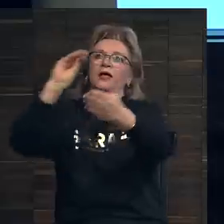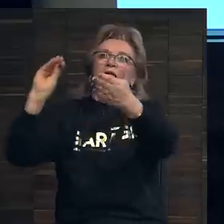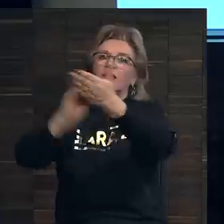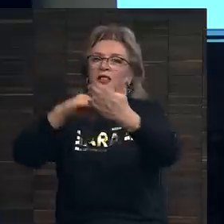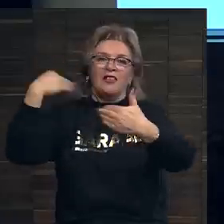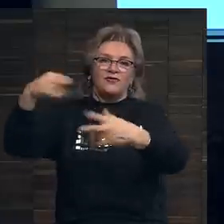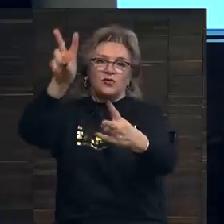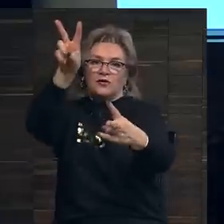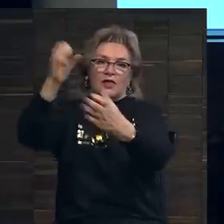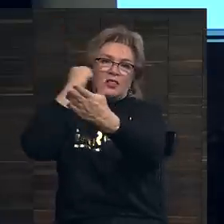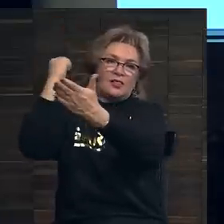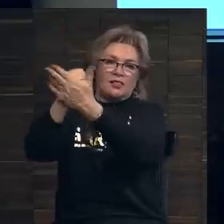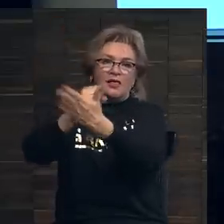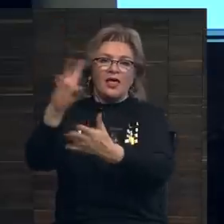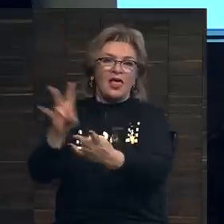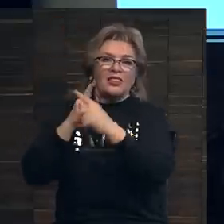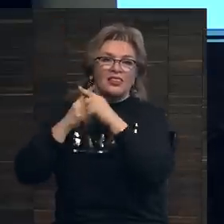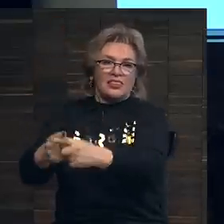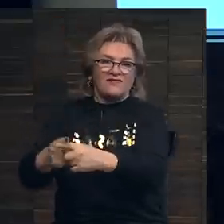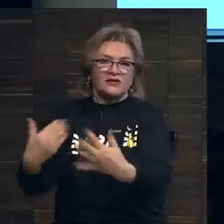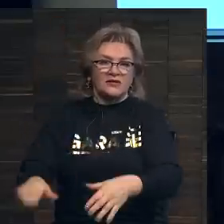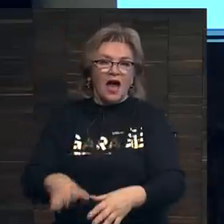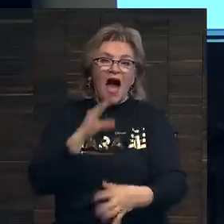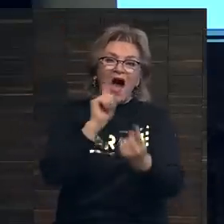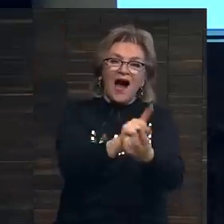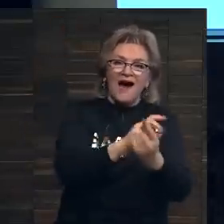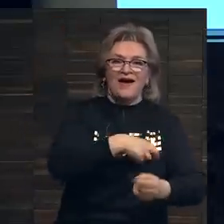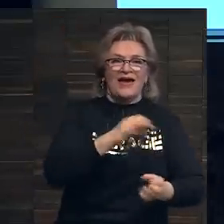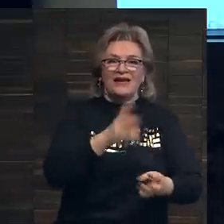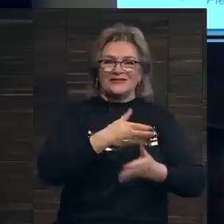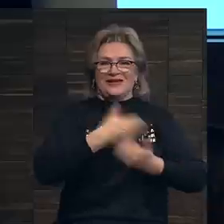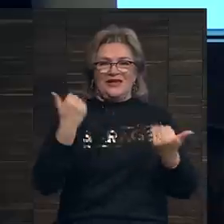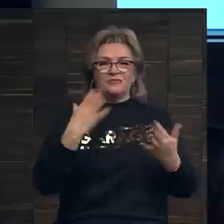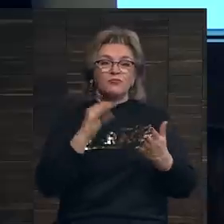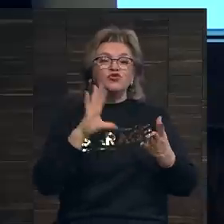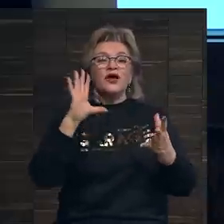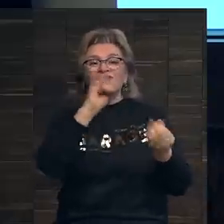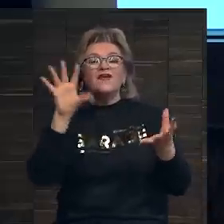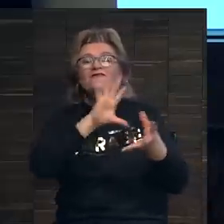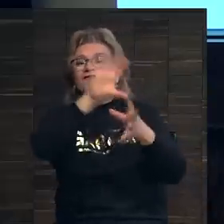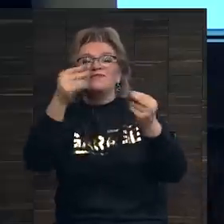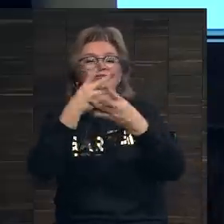произведением навсегда. При частной продаже этого риска нет, все происходит за кулисами.